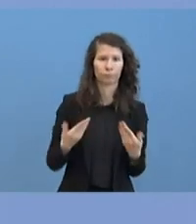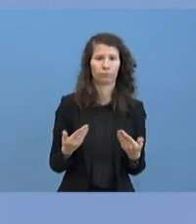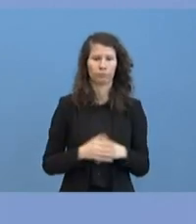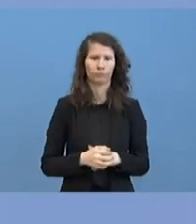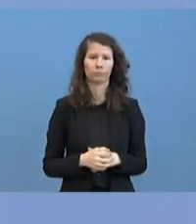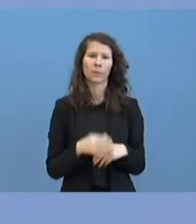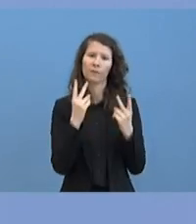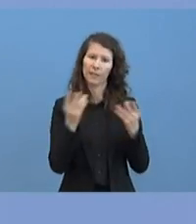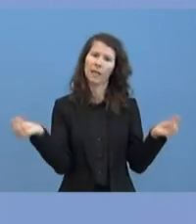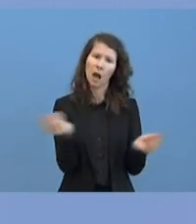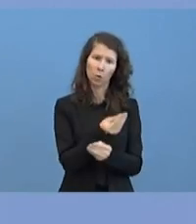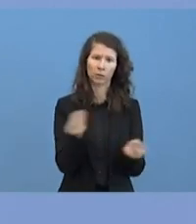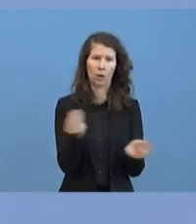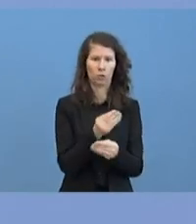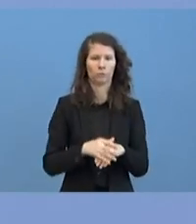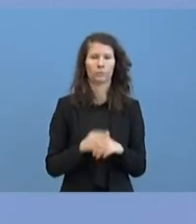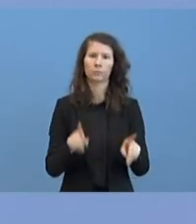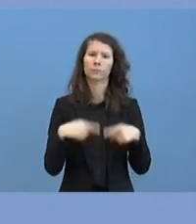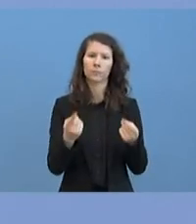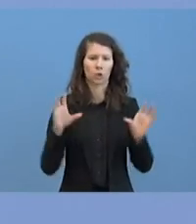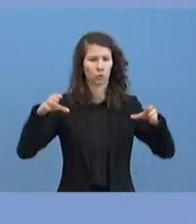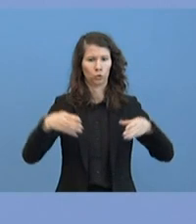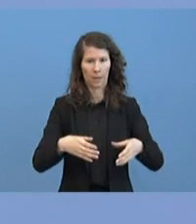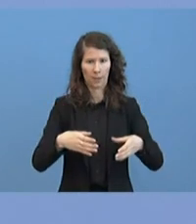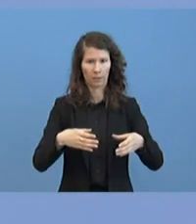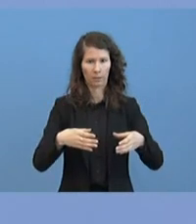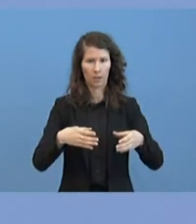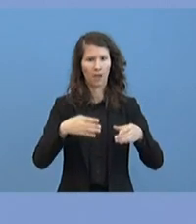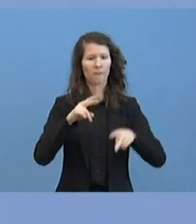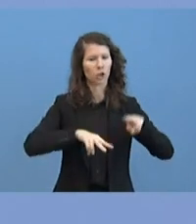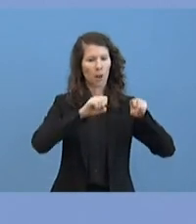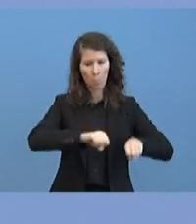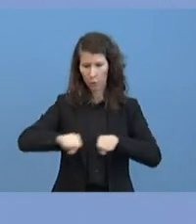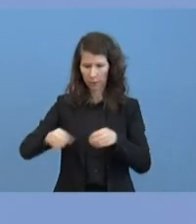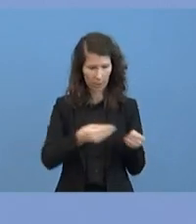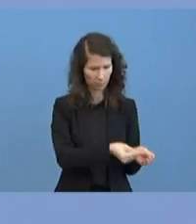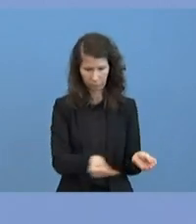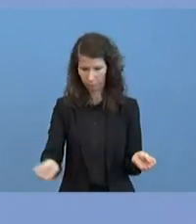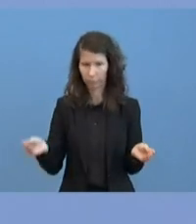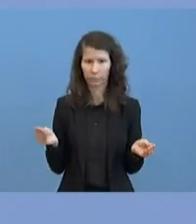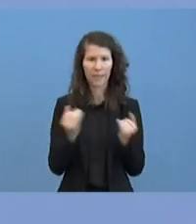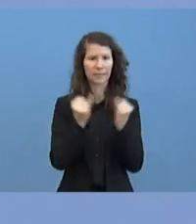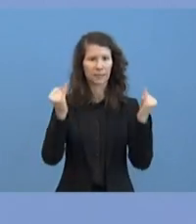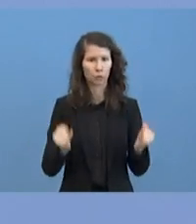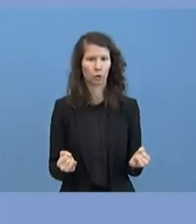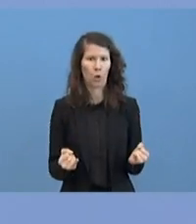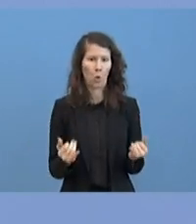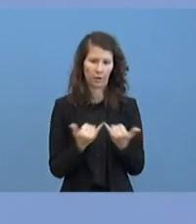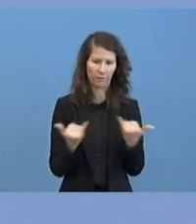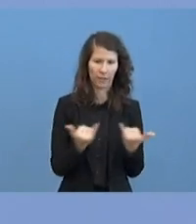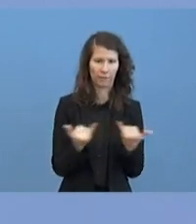gemeinsame Möglichkeiten diskutiert, wie man die Institutionen der